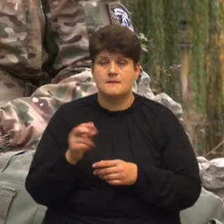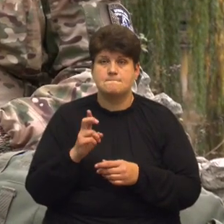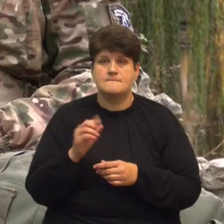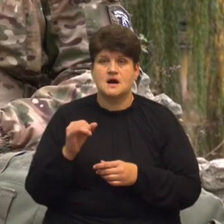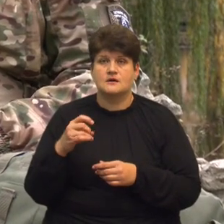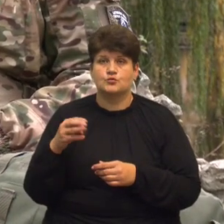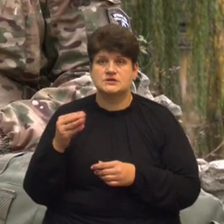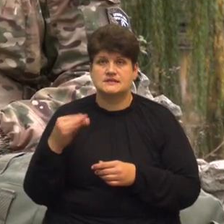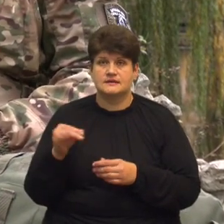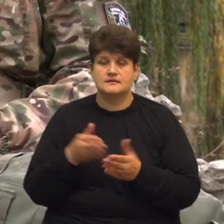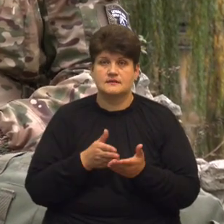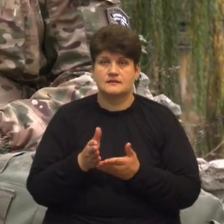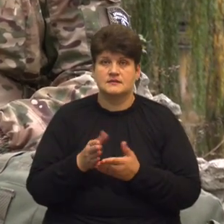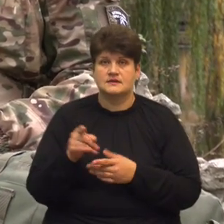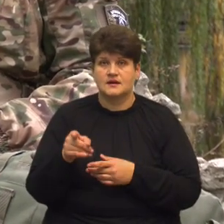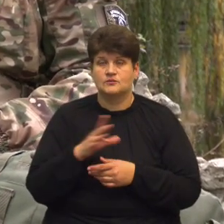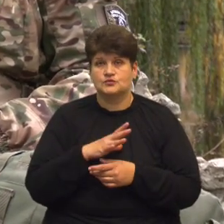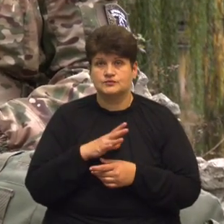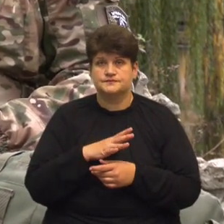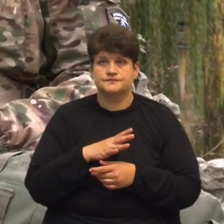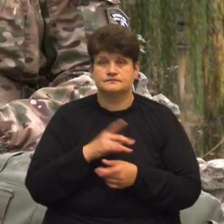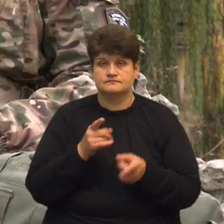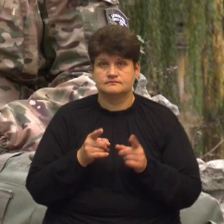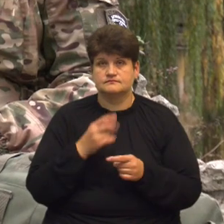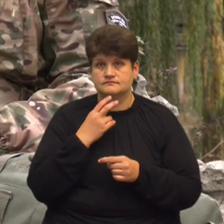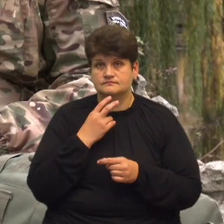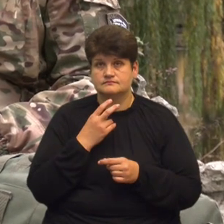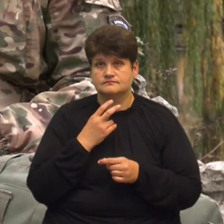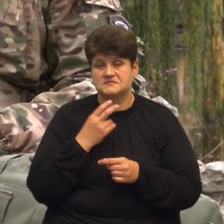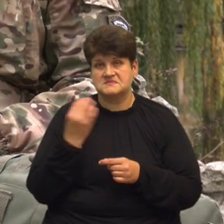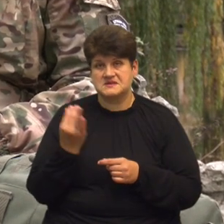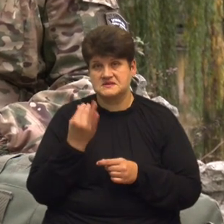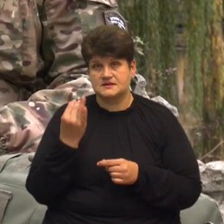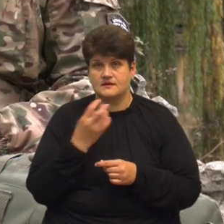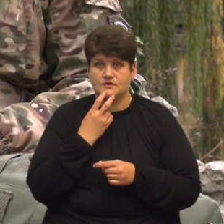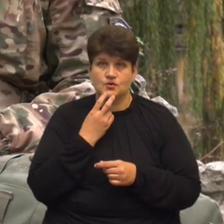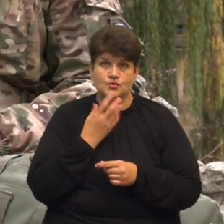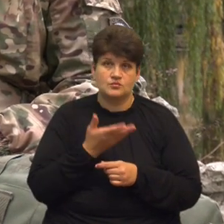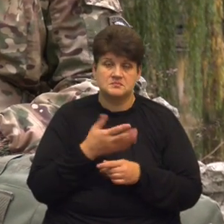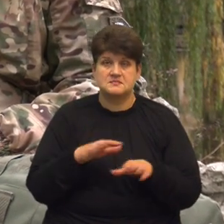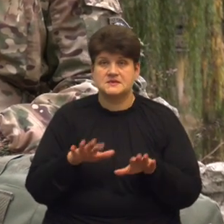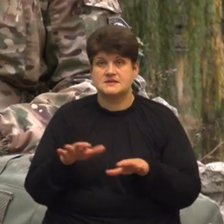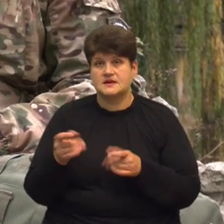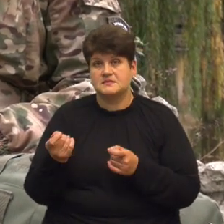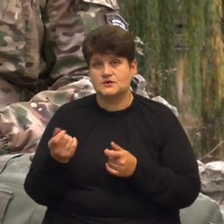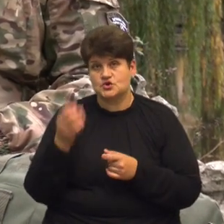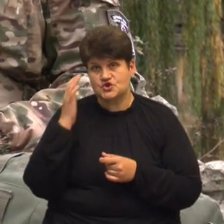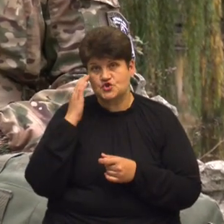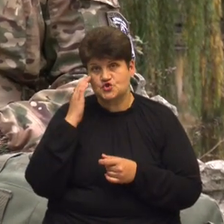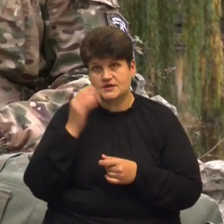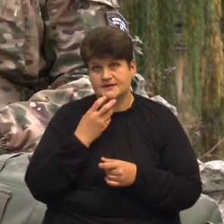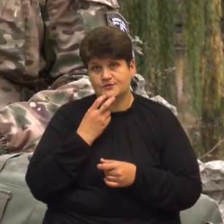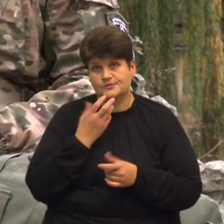був гумор, не знаю чому Це був новий, цікавий гумор Місцями трошки, можливо, чорний такий